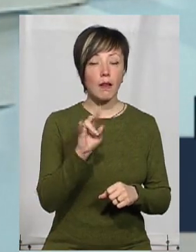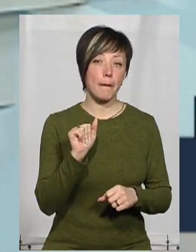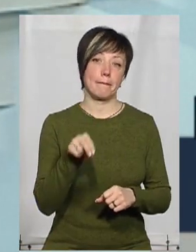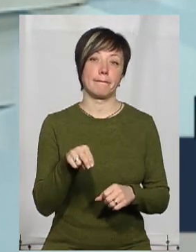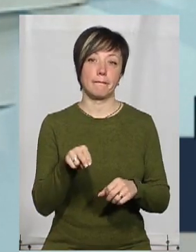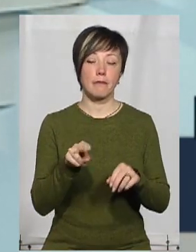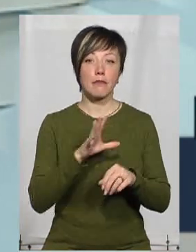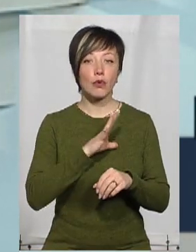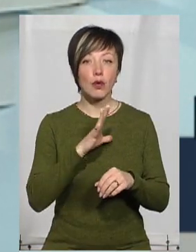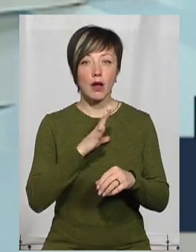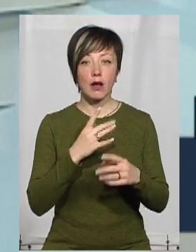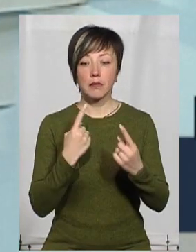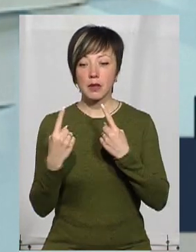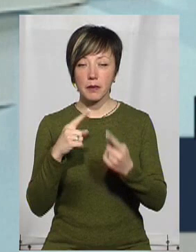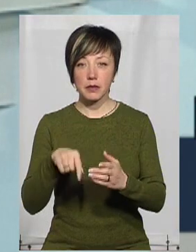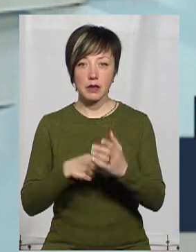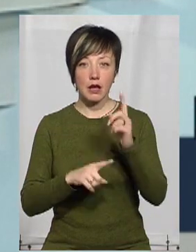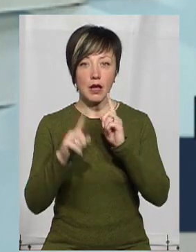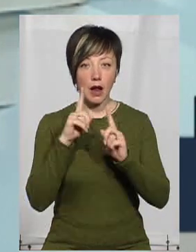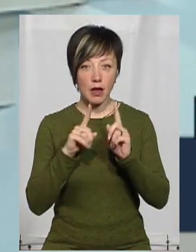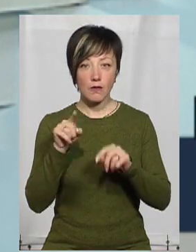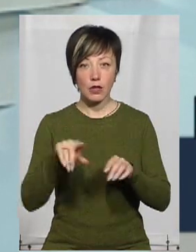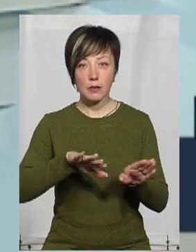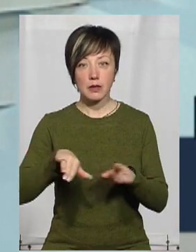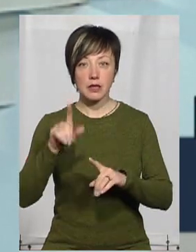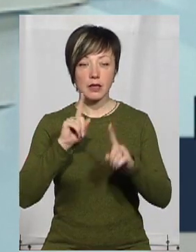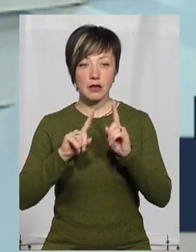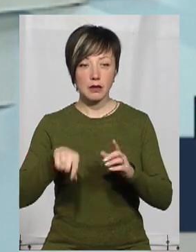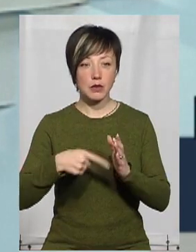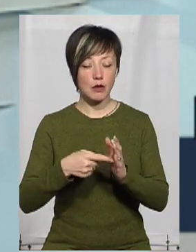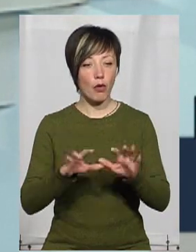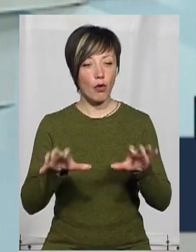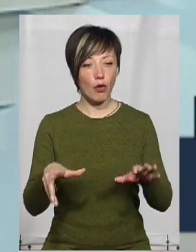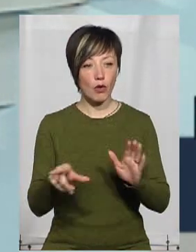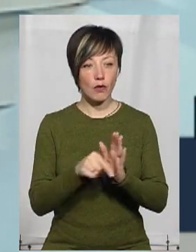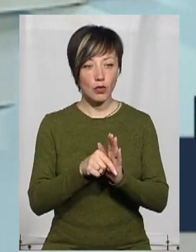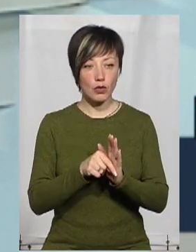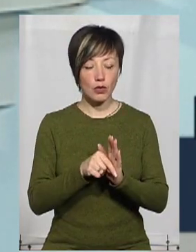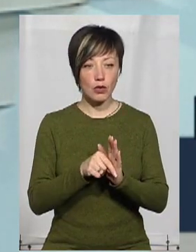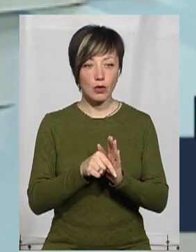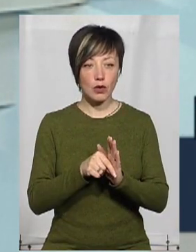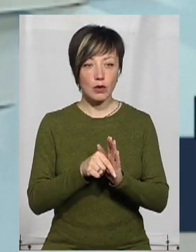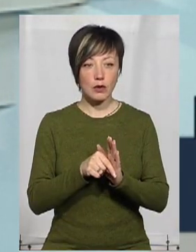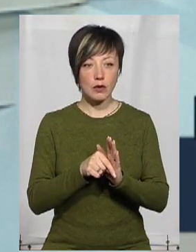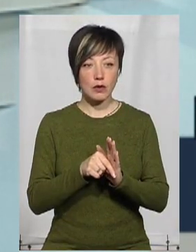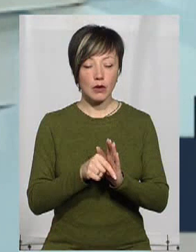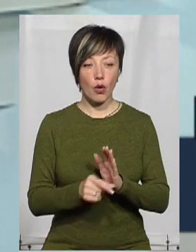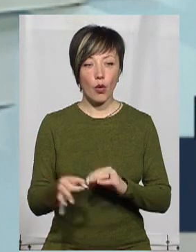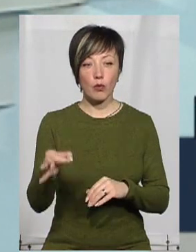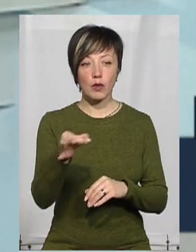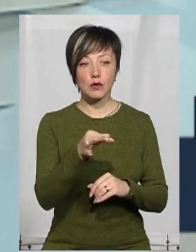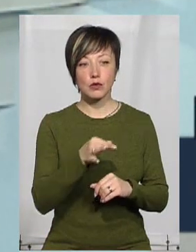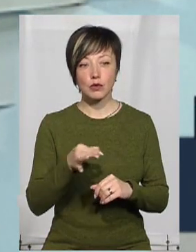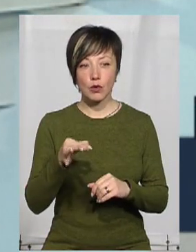на переговорах в міській раді, і саме вони після нараду з міським головою, з головою обласного